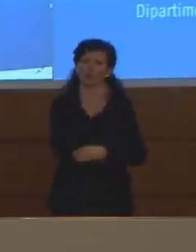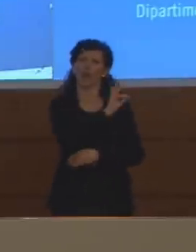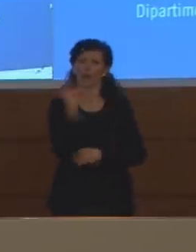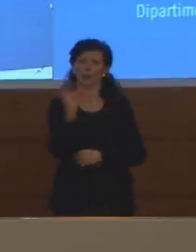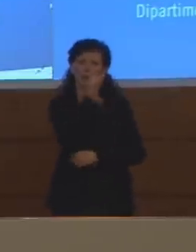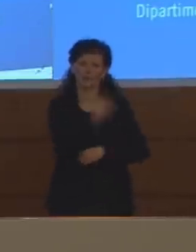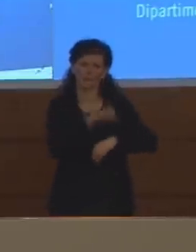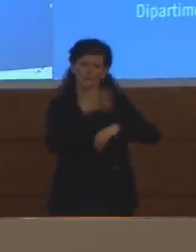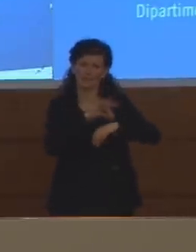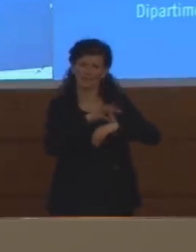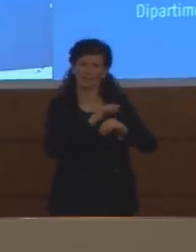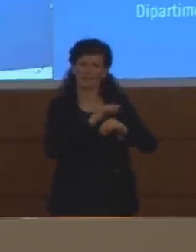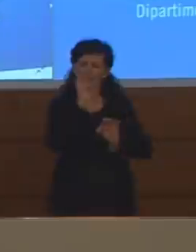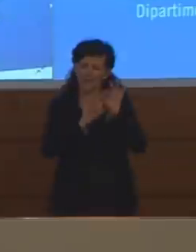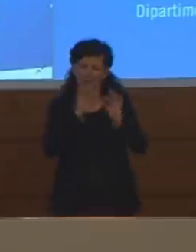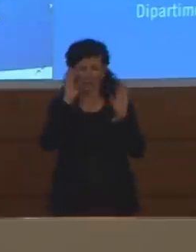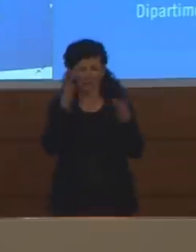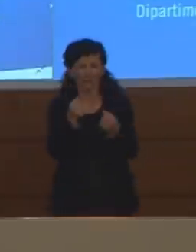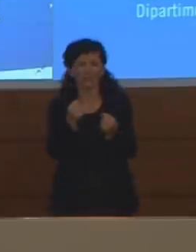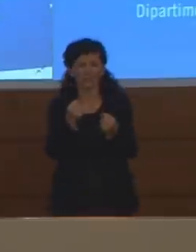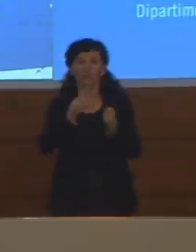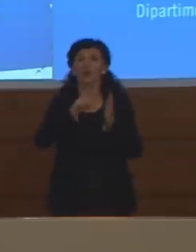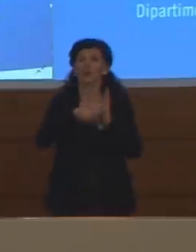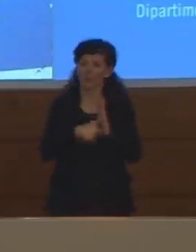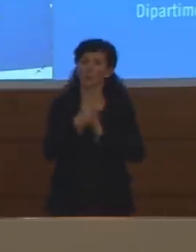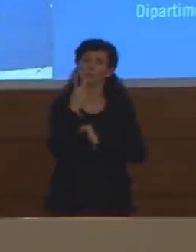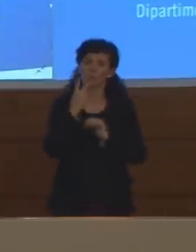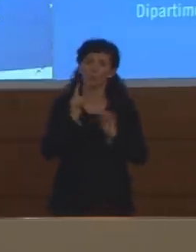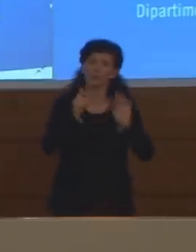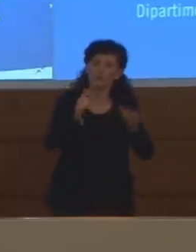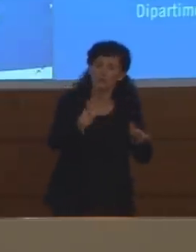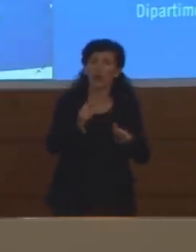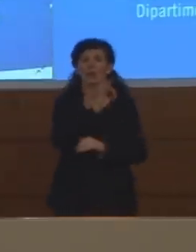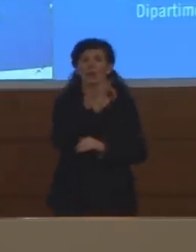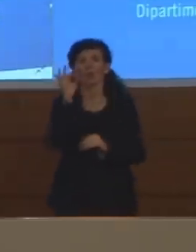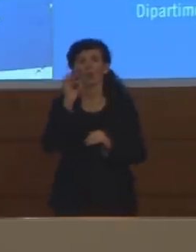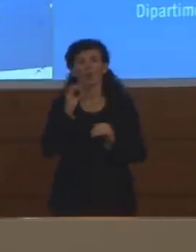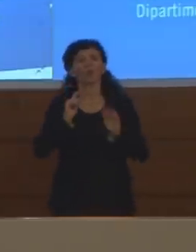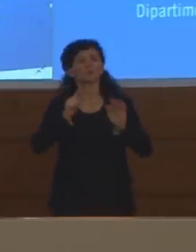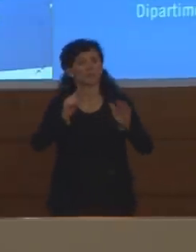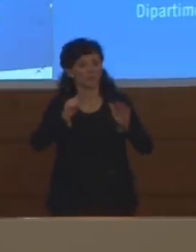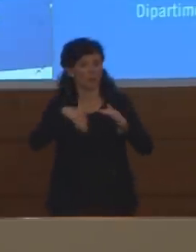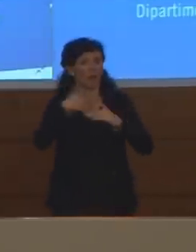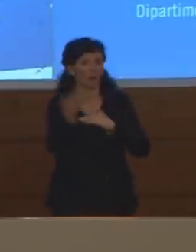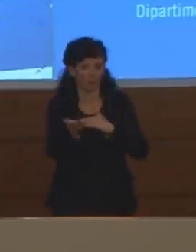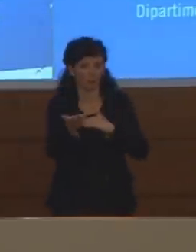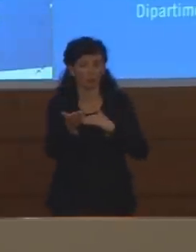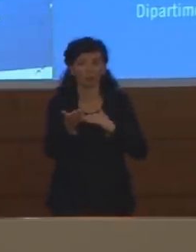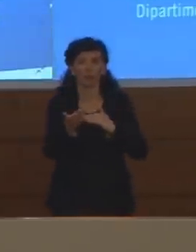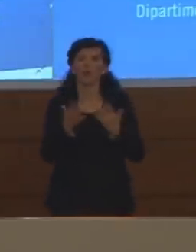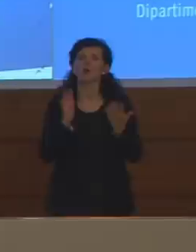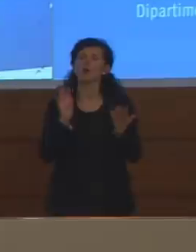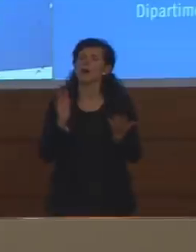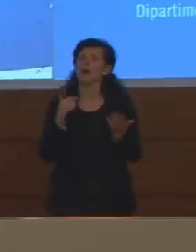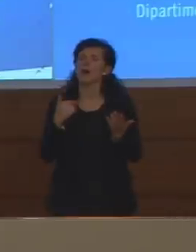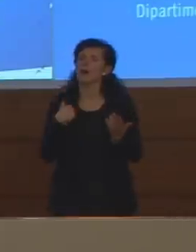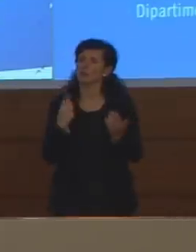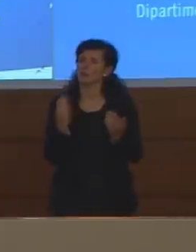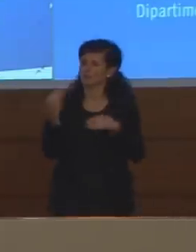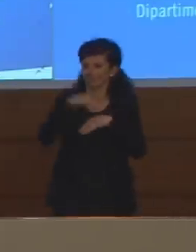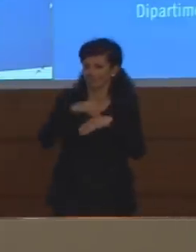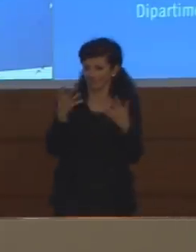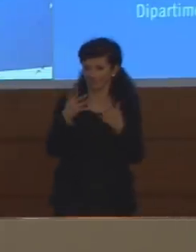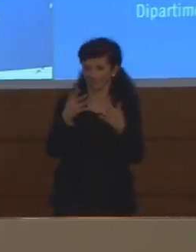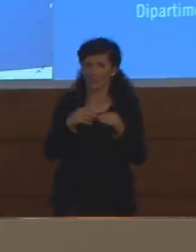intensiva per una media quasi due settimane a volte anche di più però quello che vorrei dirle è che di quei